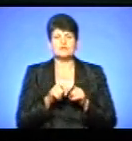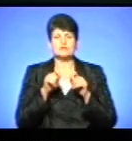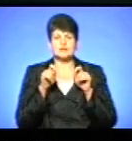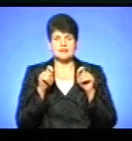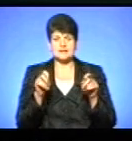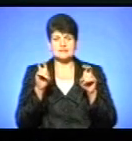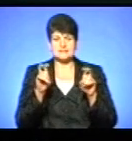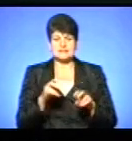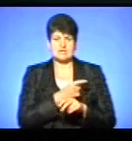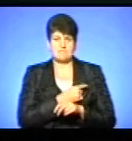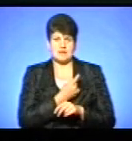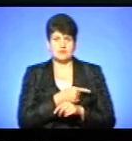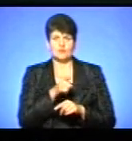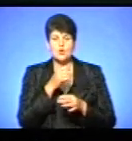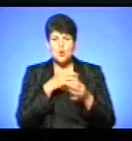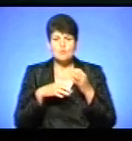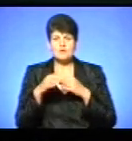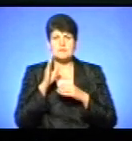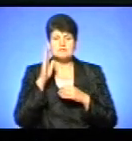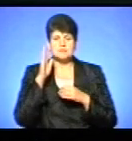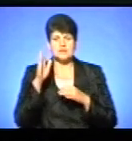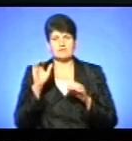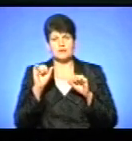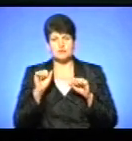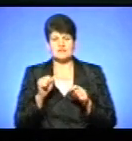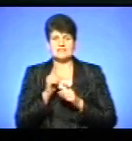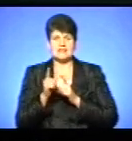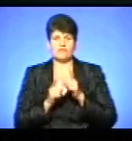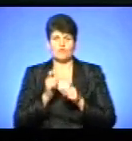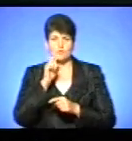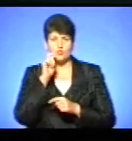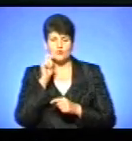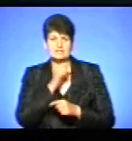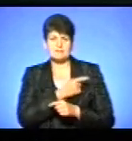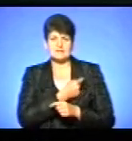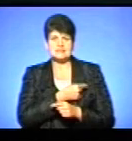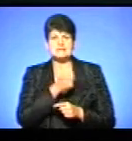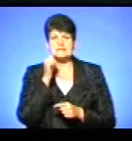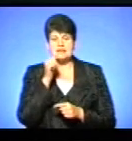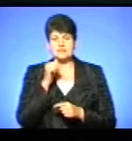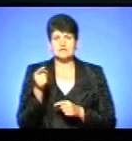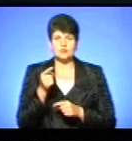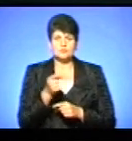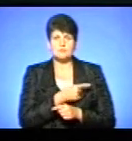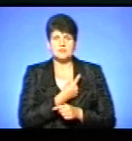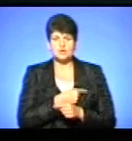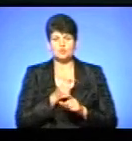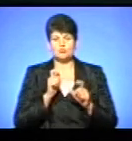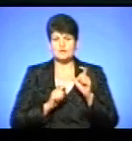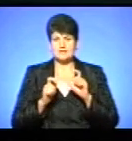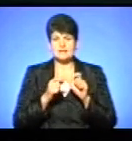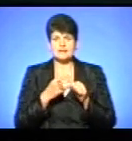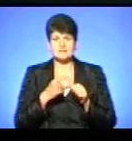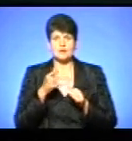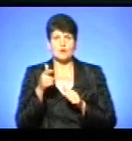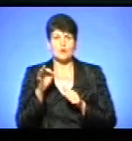також засідання медиків. Вони обговорили перспективи і можливості реформи української медицини. Завтра в Тернопільському медичному університеті імені